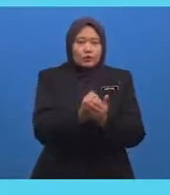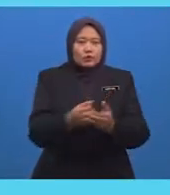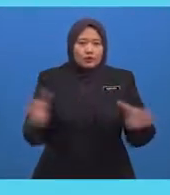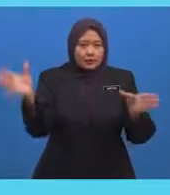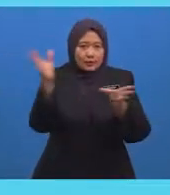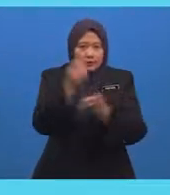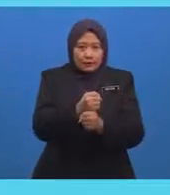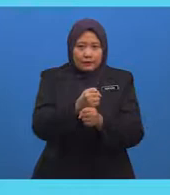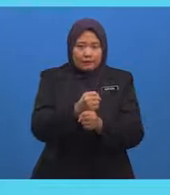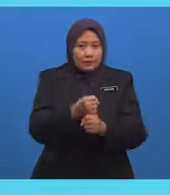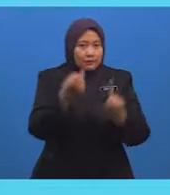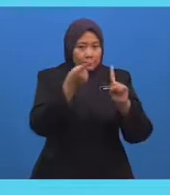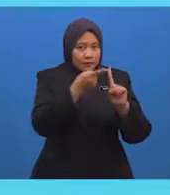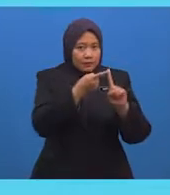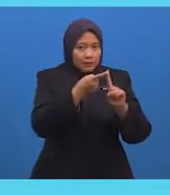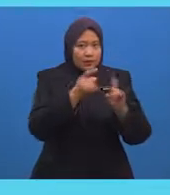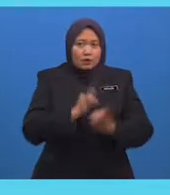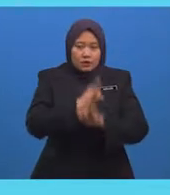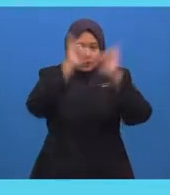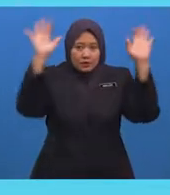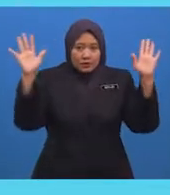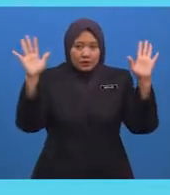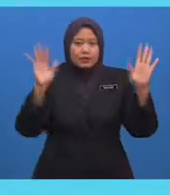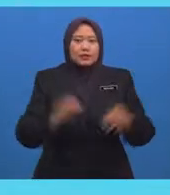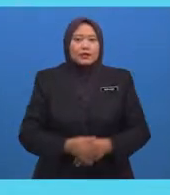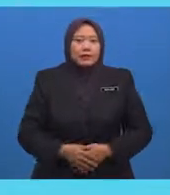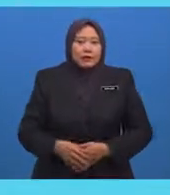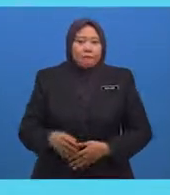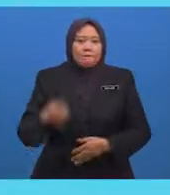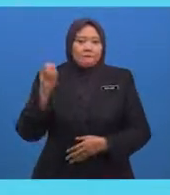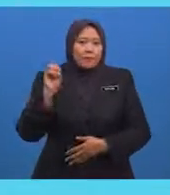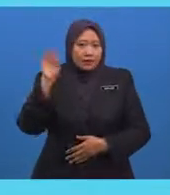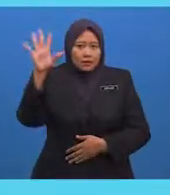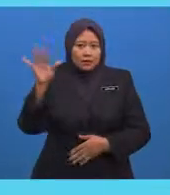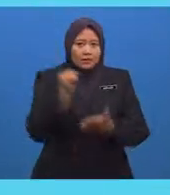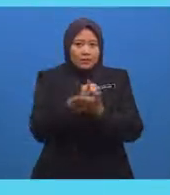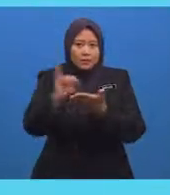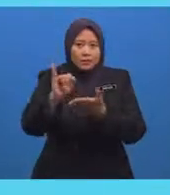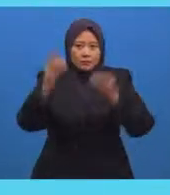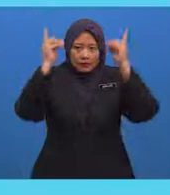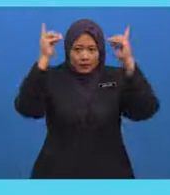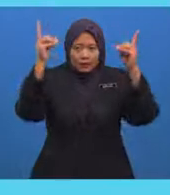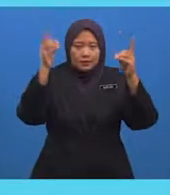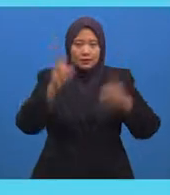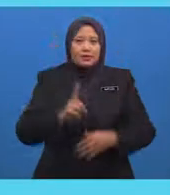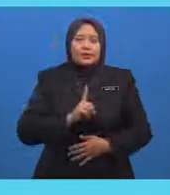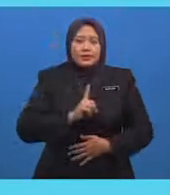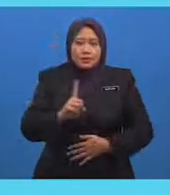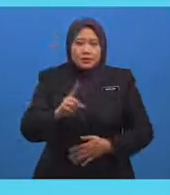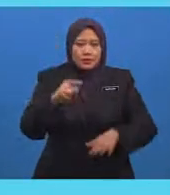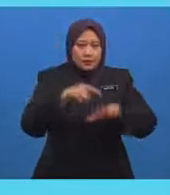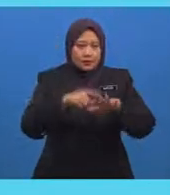Pertama, menjelaskan perkembangan institusi pendidikan Islam di Mesir pada abad ke-8